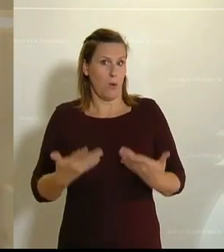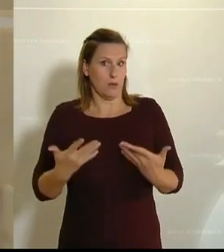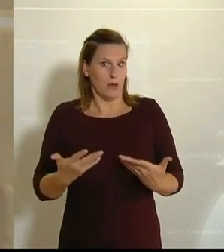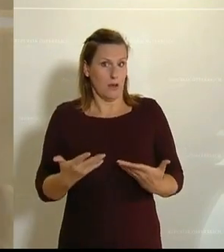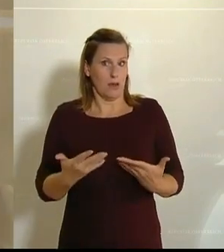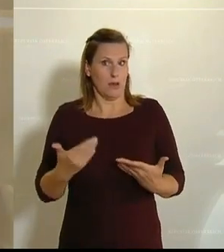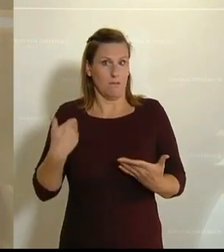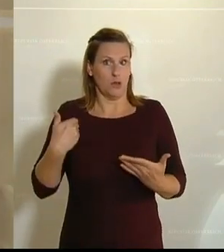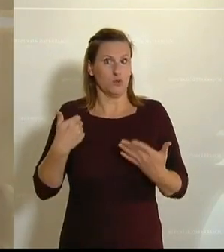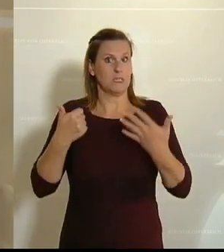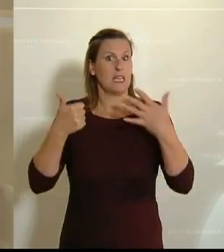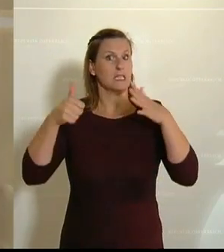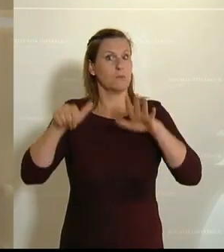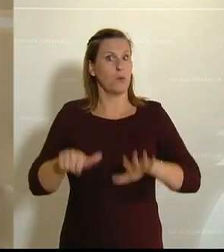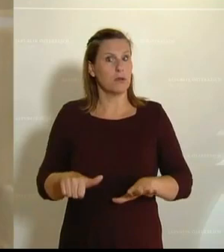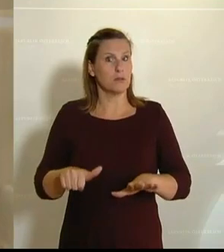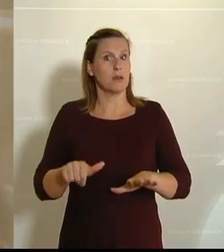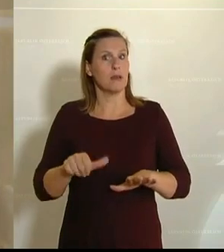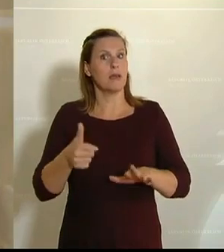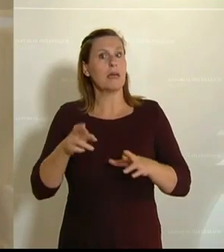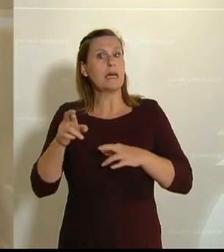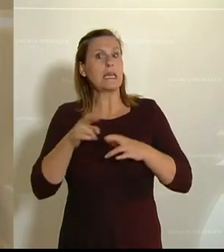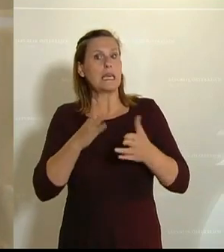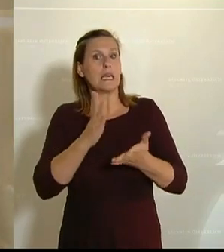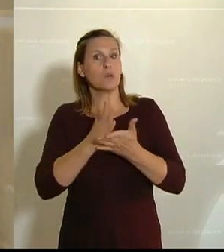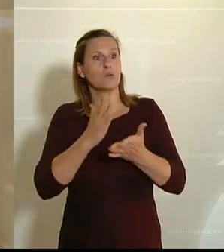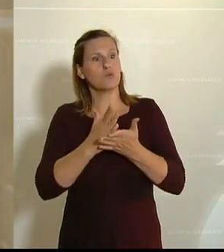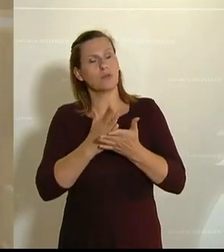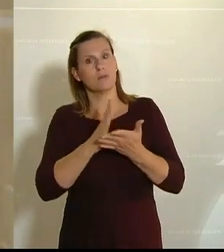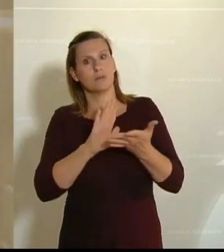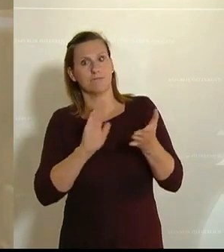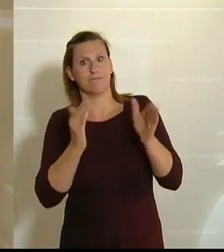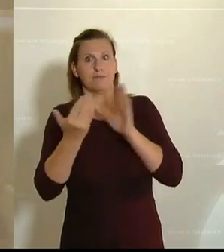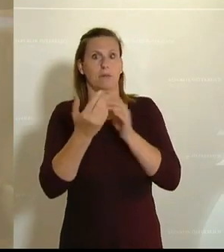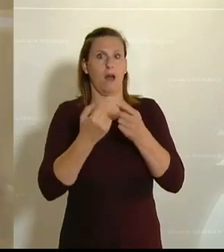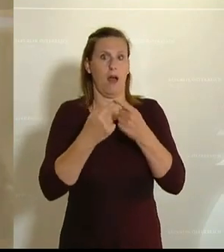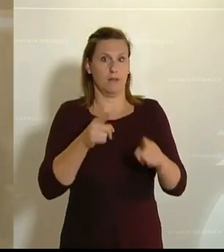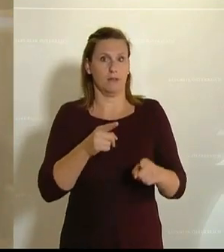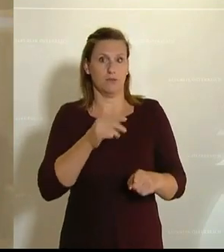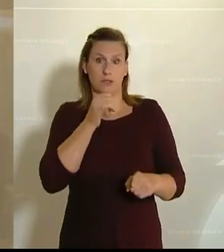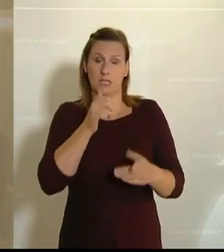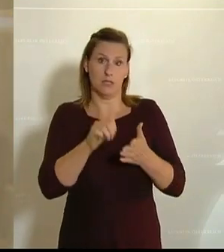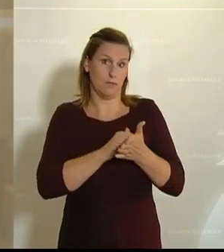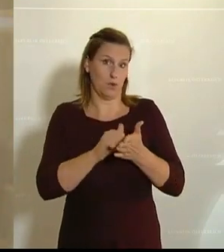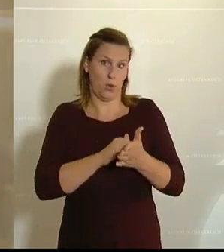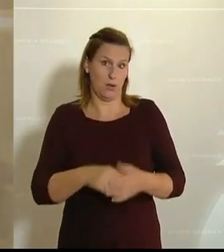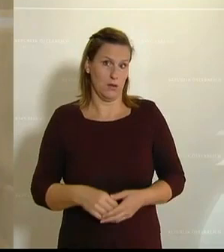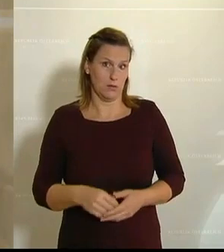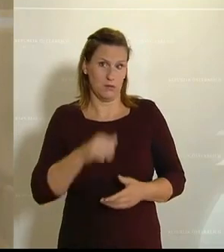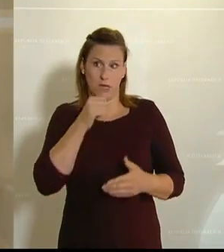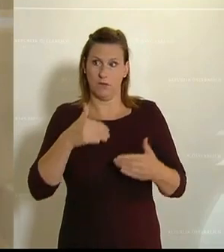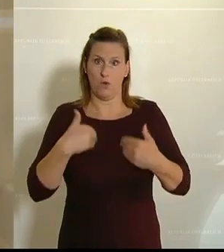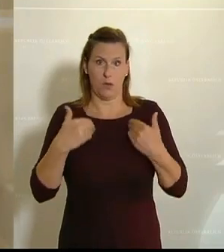von sechs Monaten die erste Regierungsumbildung notwendig wurde. Das ist nicht erfreulich, würde ich mal sagen.